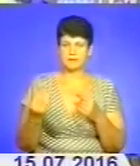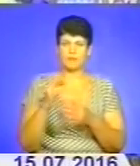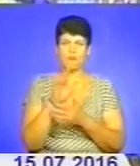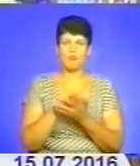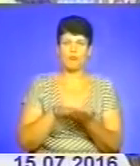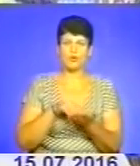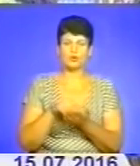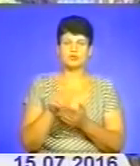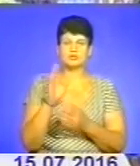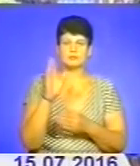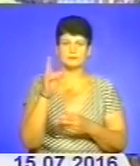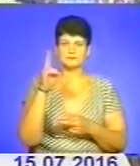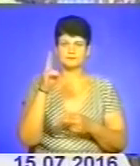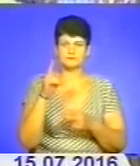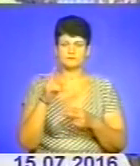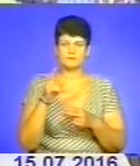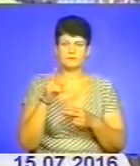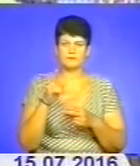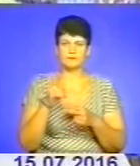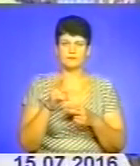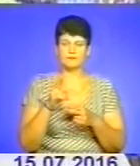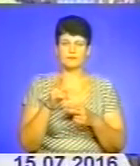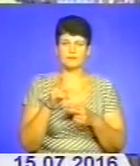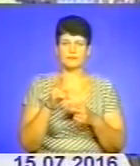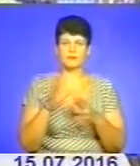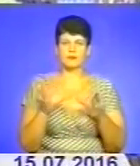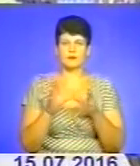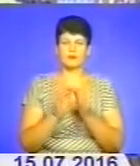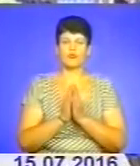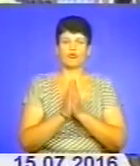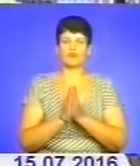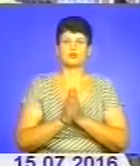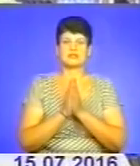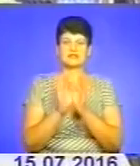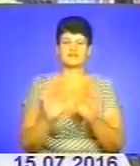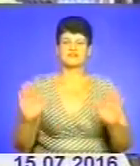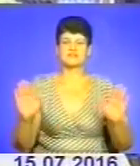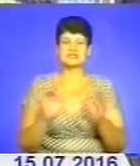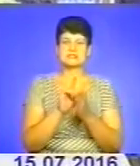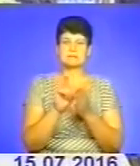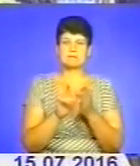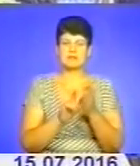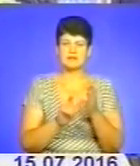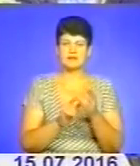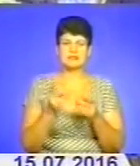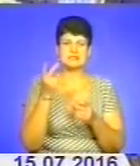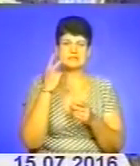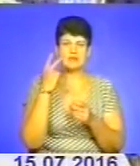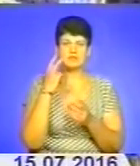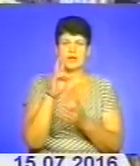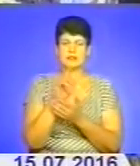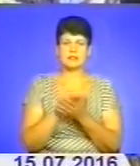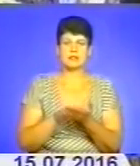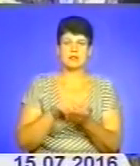буде звершуватися в молитві, в піснеспівах. Завжди на прощах панує така